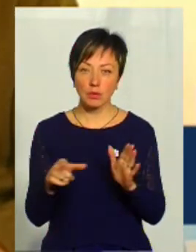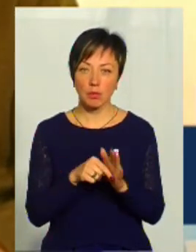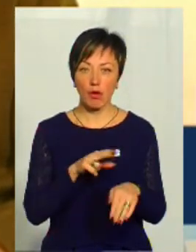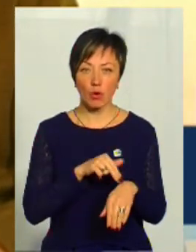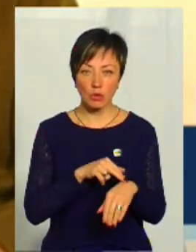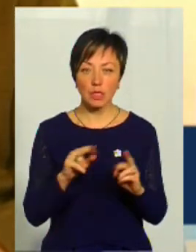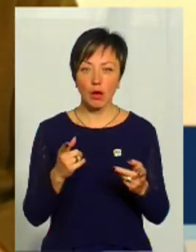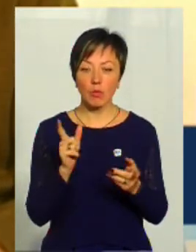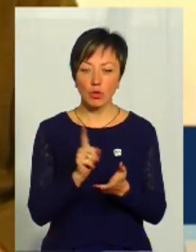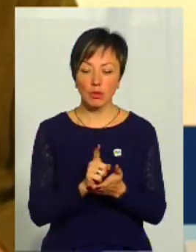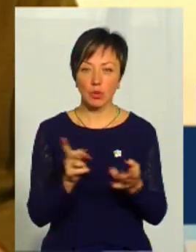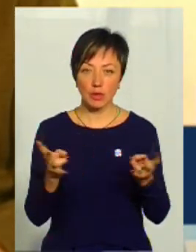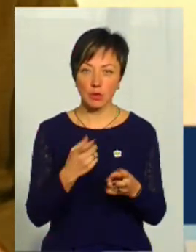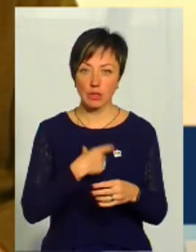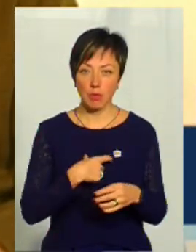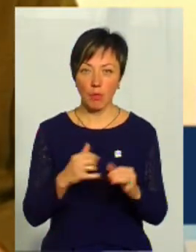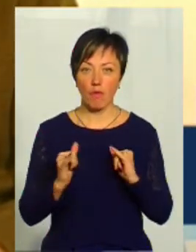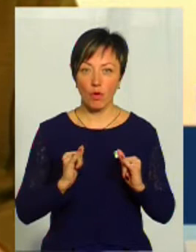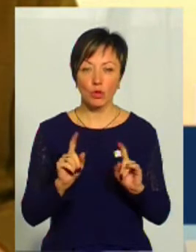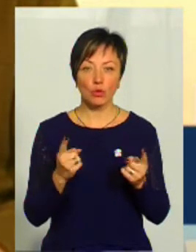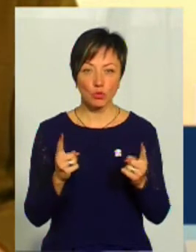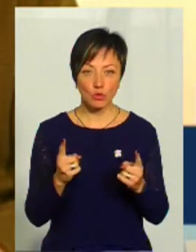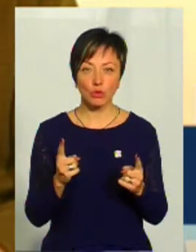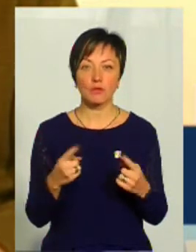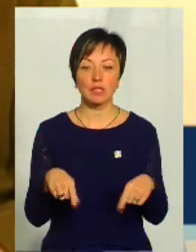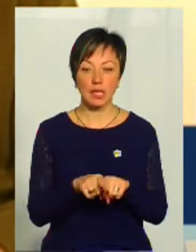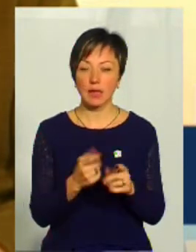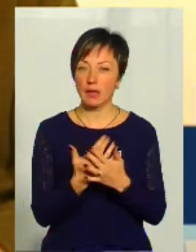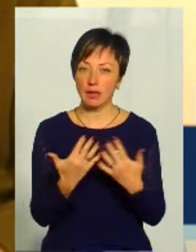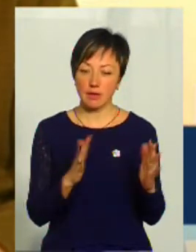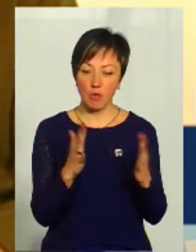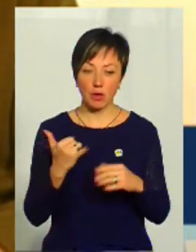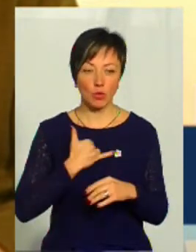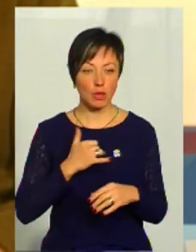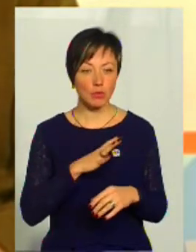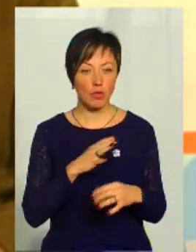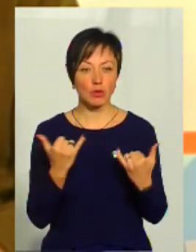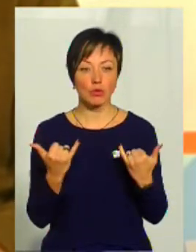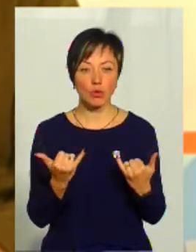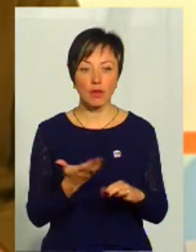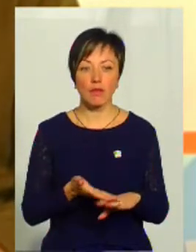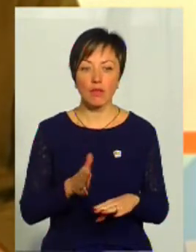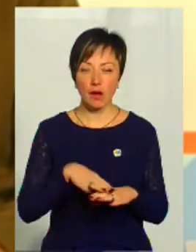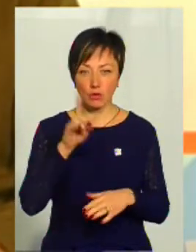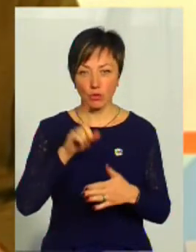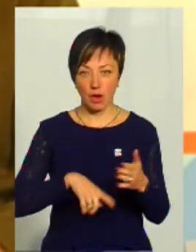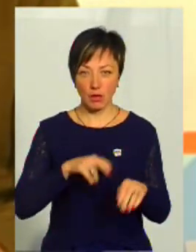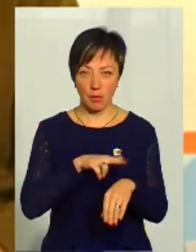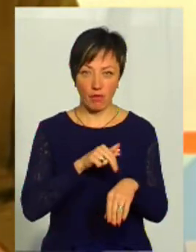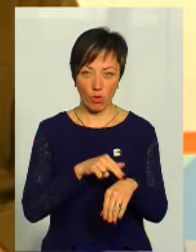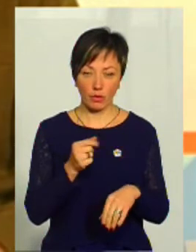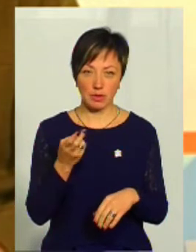правоохоронцями, як потрібно себе поводити, тому що, ну, все-таки різні випадки в нас бувають, і сьогодні нам важко довіряти